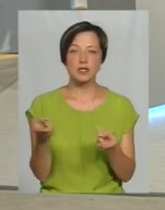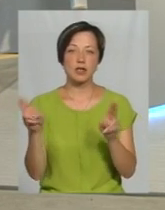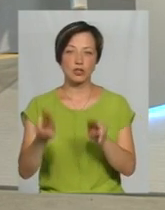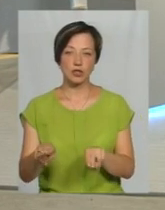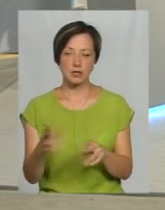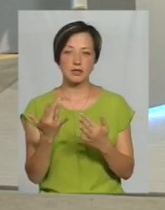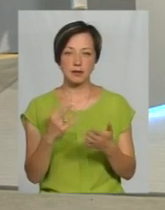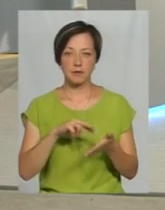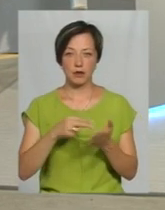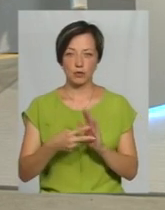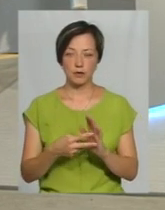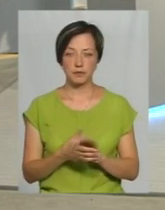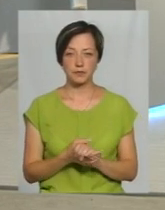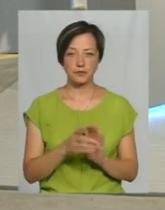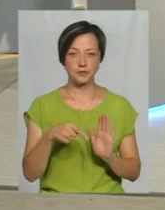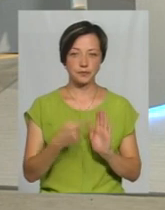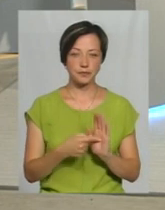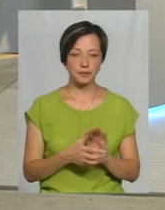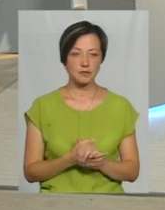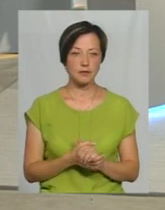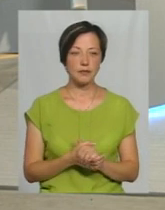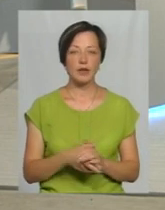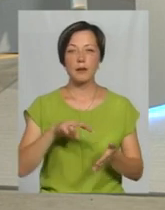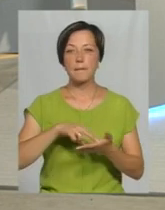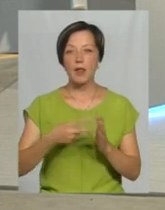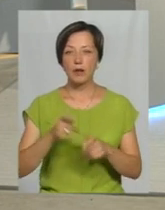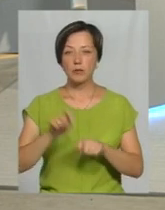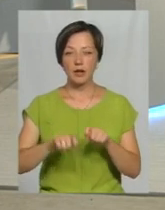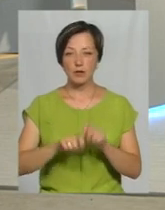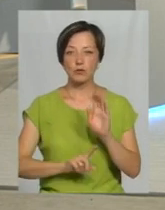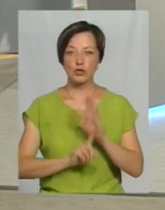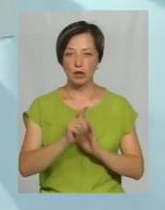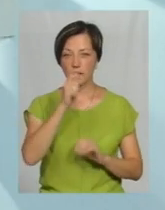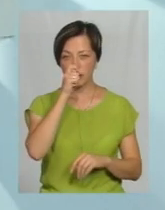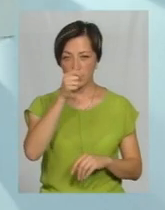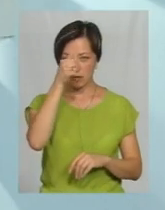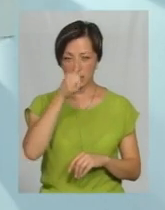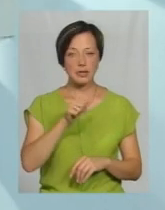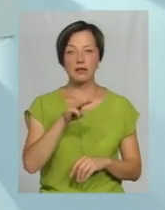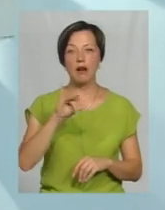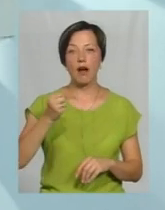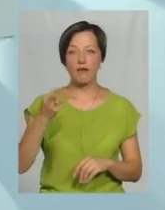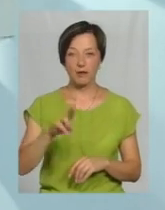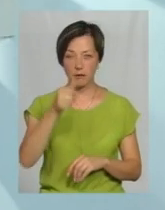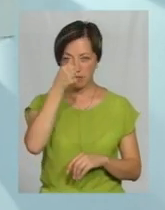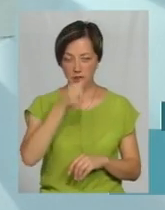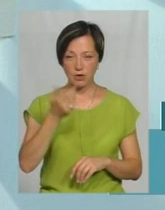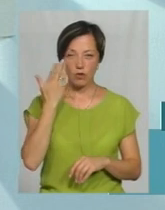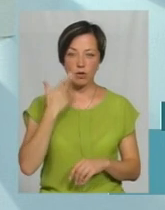планується? Ну, взагалі, планових перевірок спочатку, от з квітня місяця, з травня, скажімо так, коли був